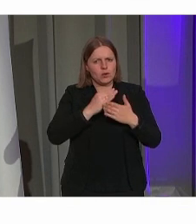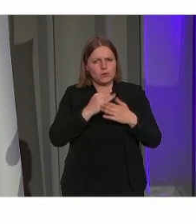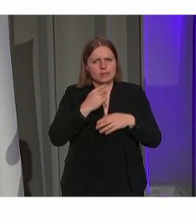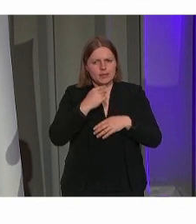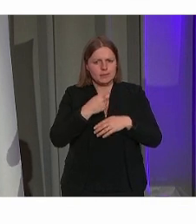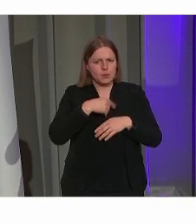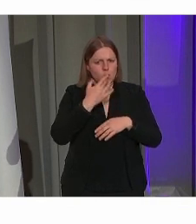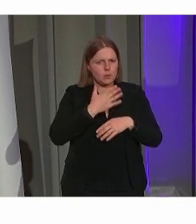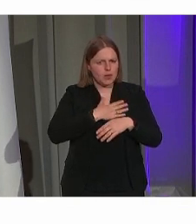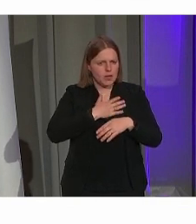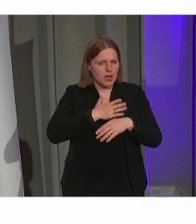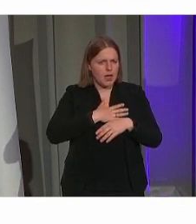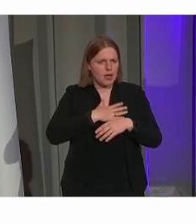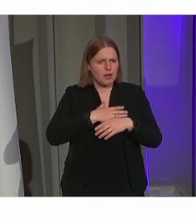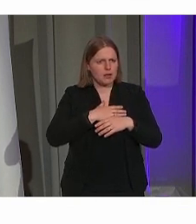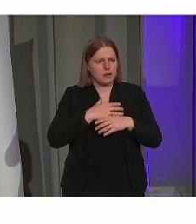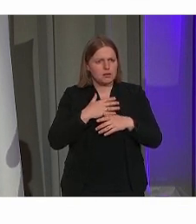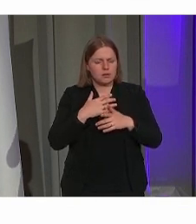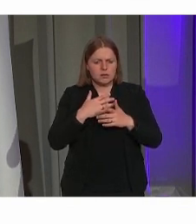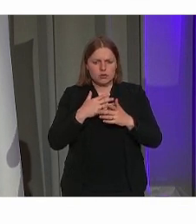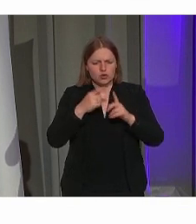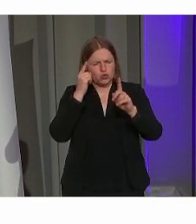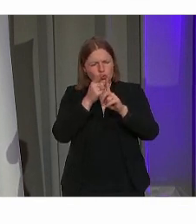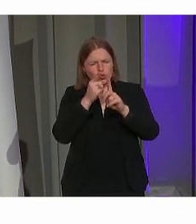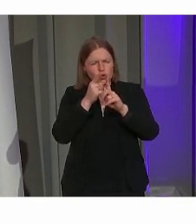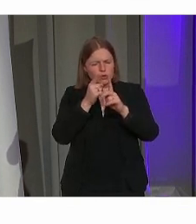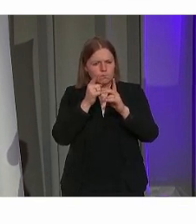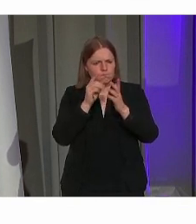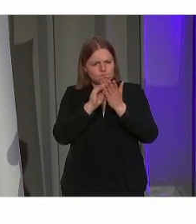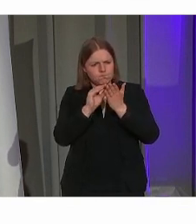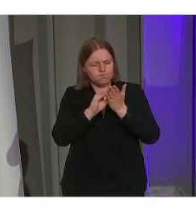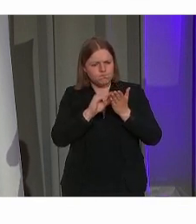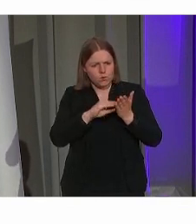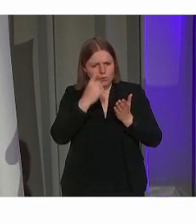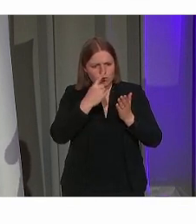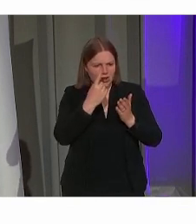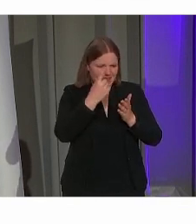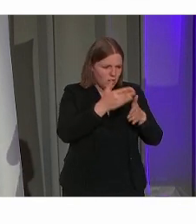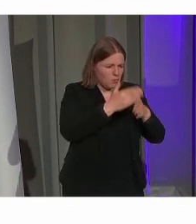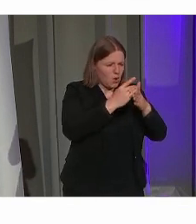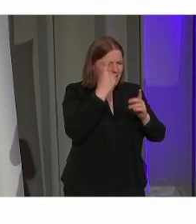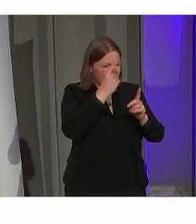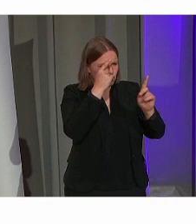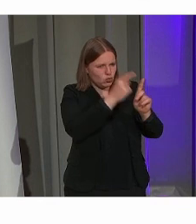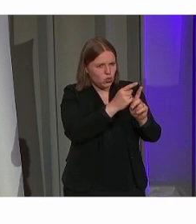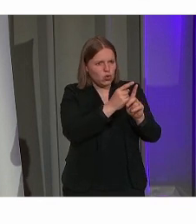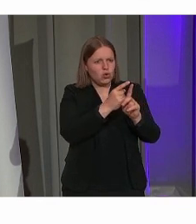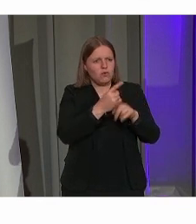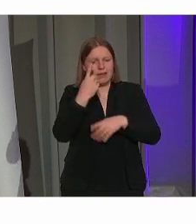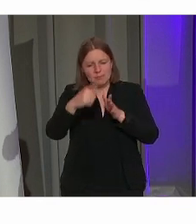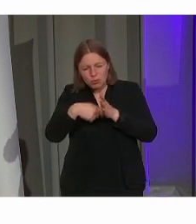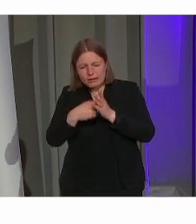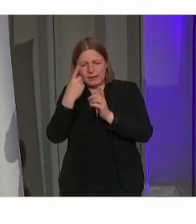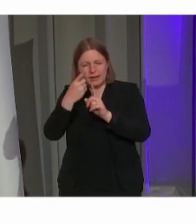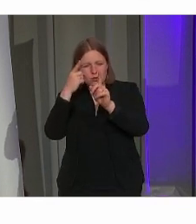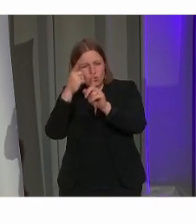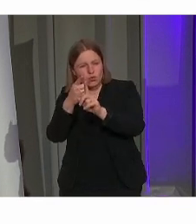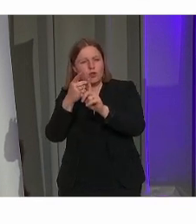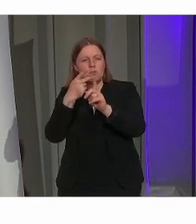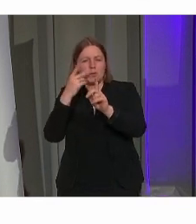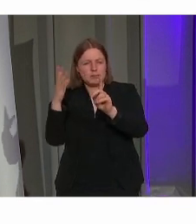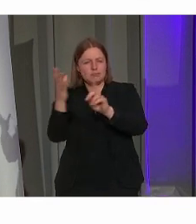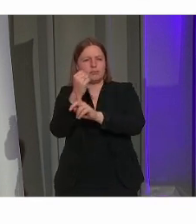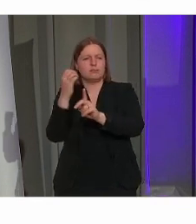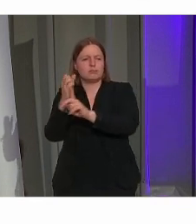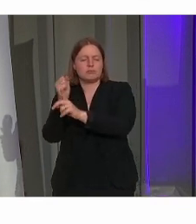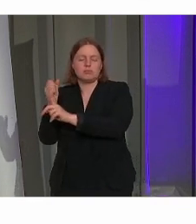een bepaald ambitieniveau willen formuleren per gebouw of per project waar wij aan werken.